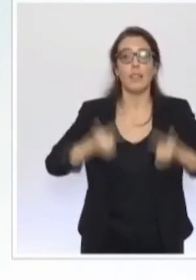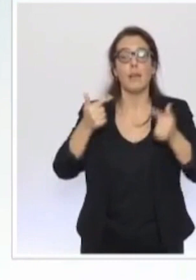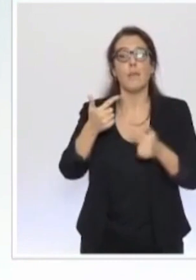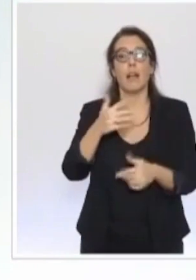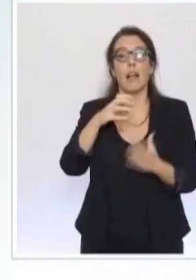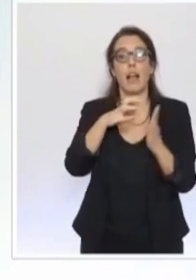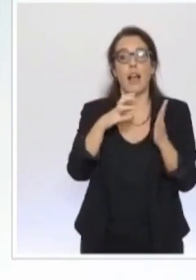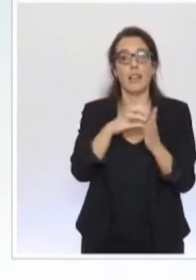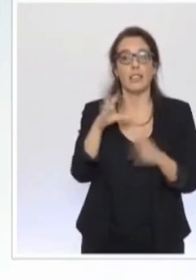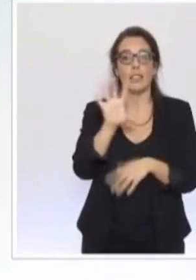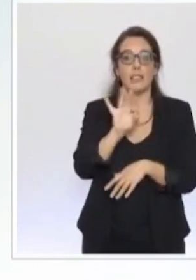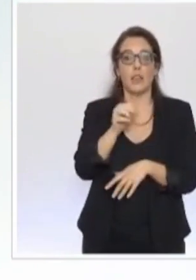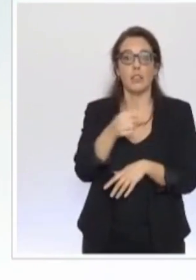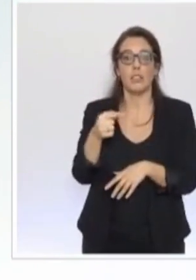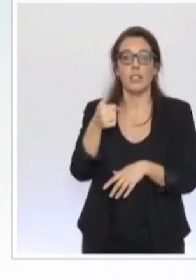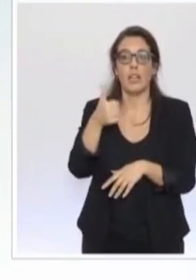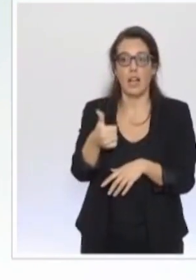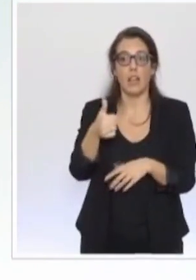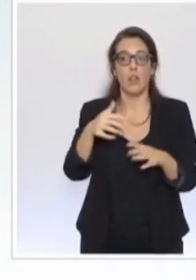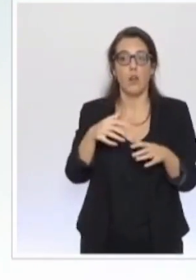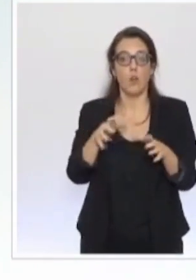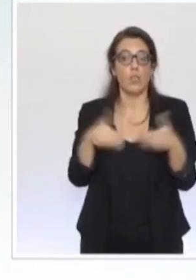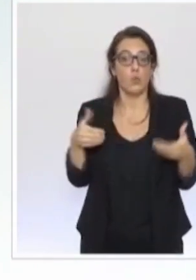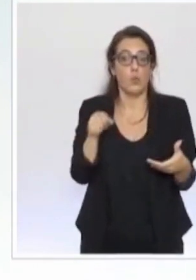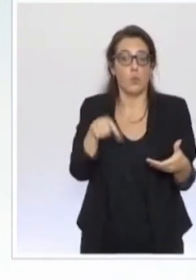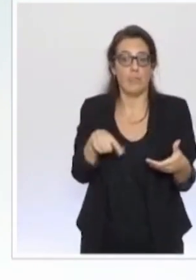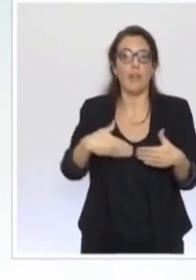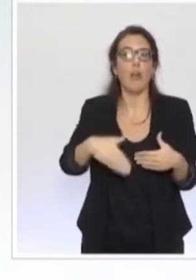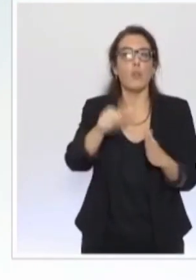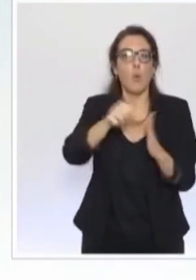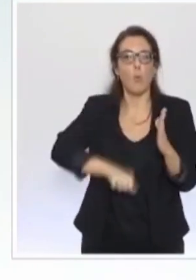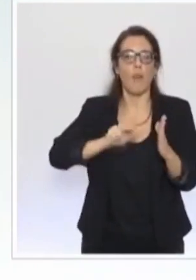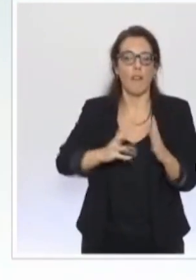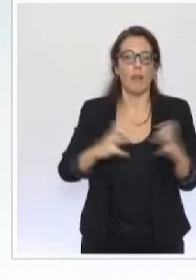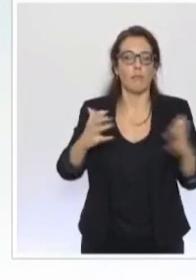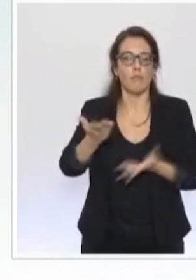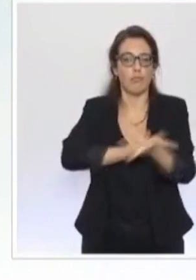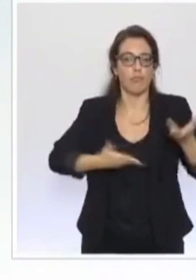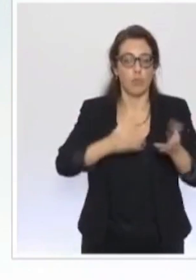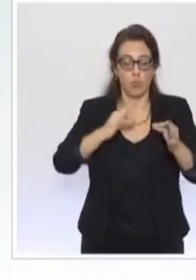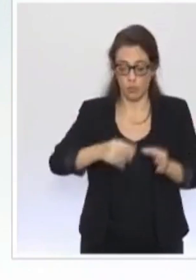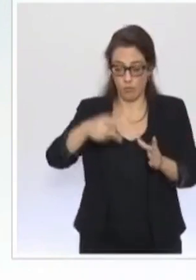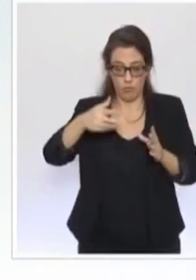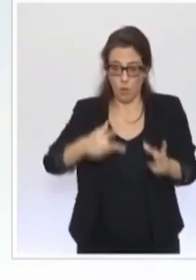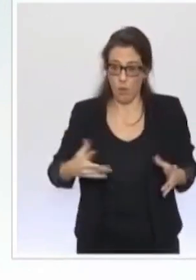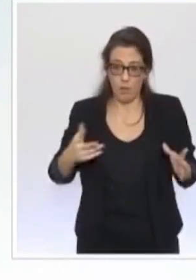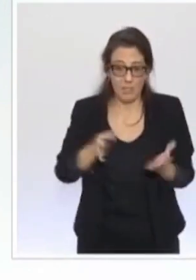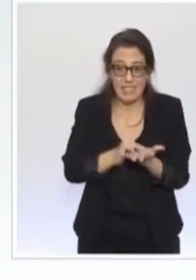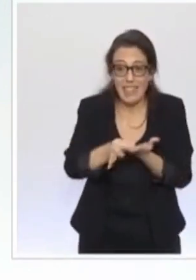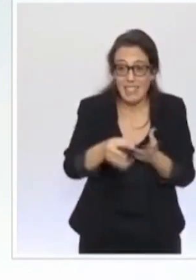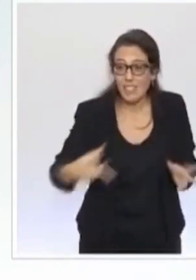Constitution au cours de ce mois. Je m'engage à ce que, durant toute la campagne de la vaccination, toute la